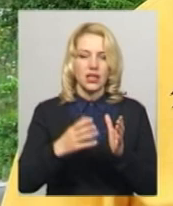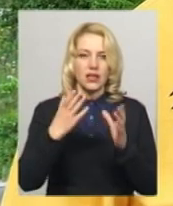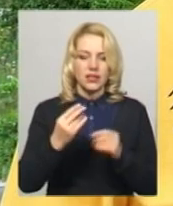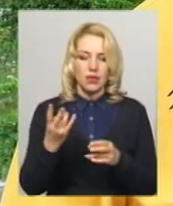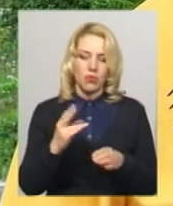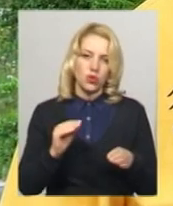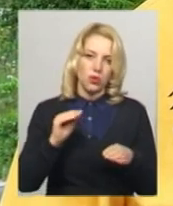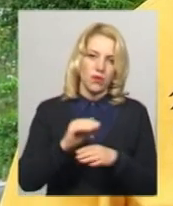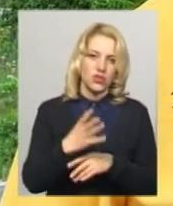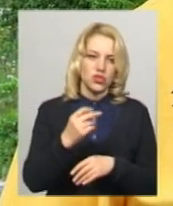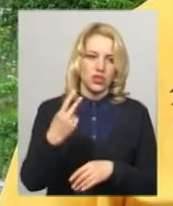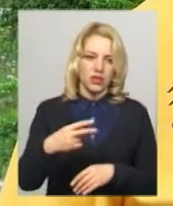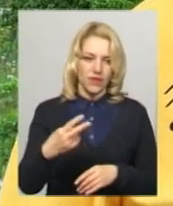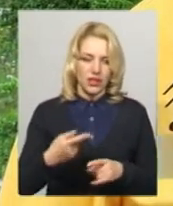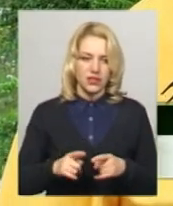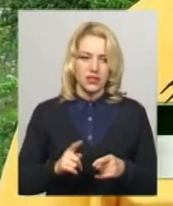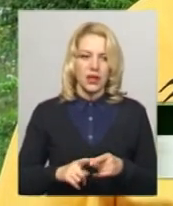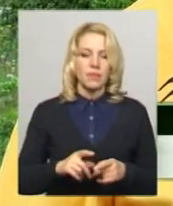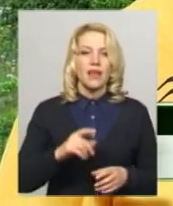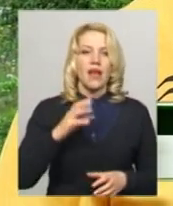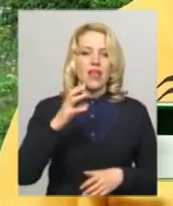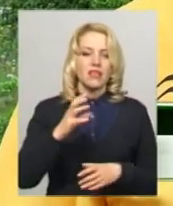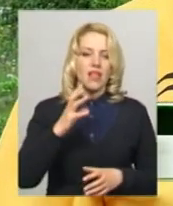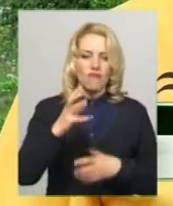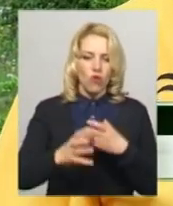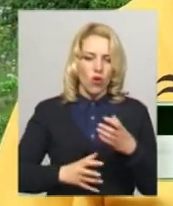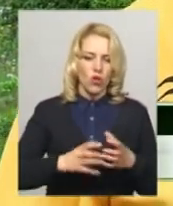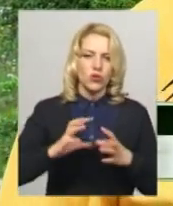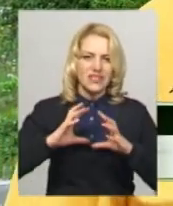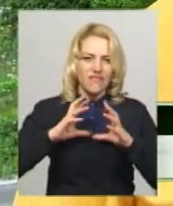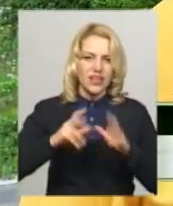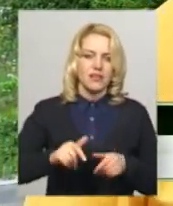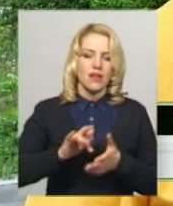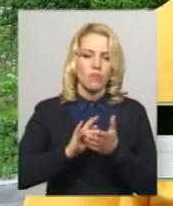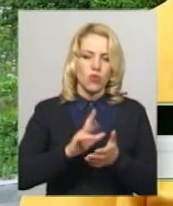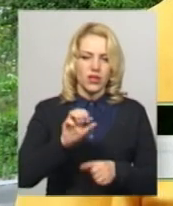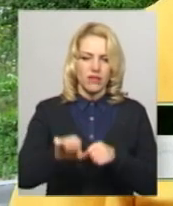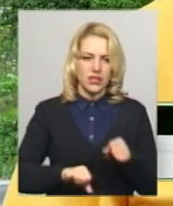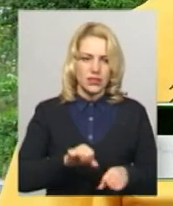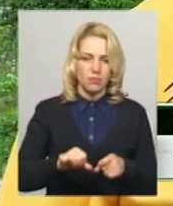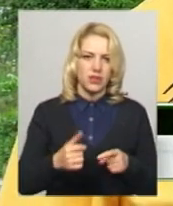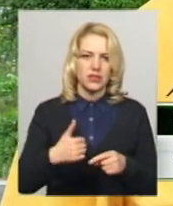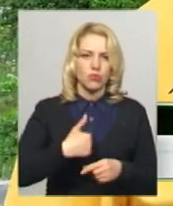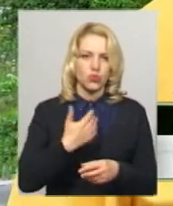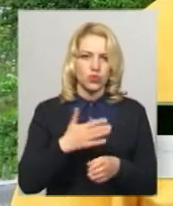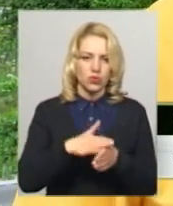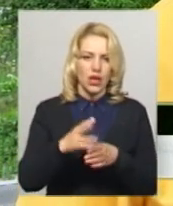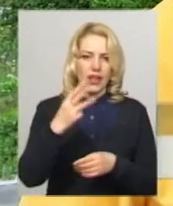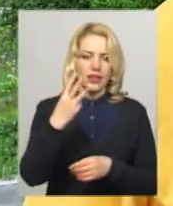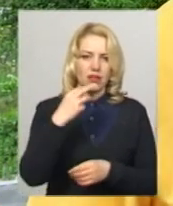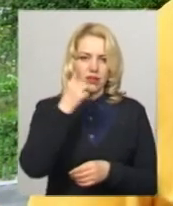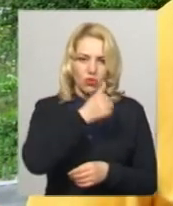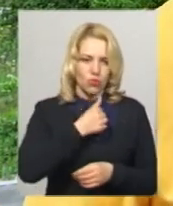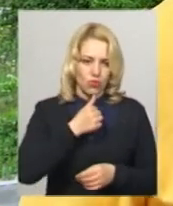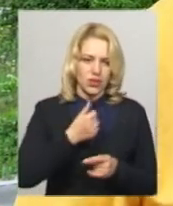Вело метою нашого життя є навколосвітня подорожна велосипеда. Ми думаємо, що вона займає не менше трьох років, і точно вона буде не